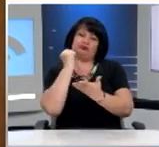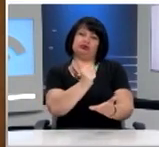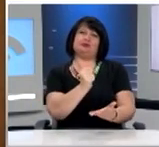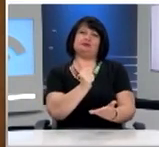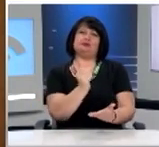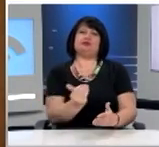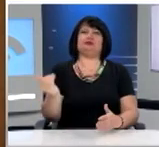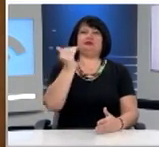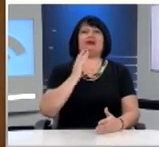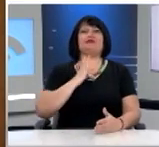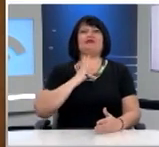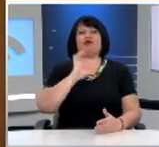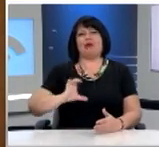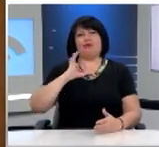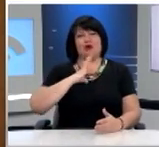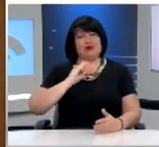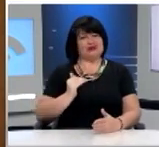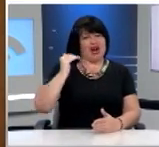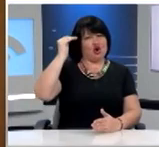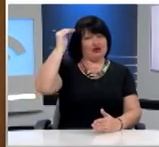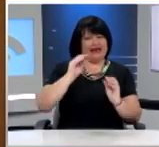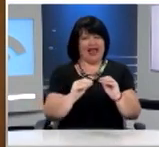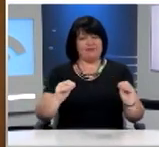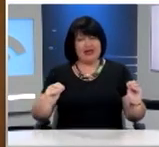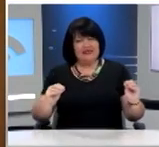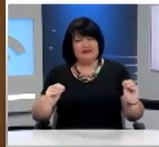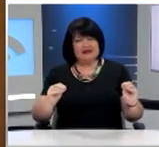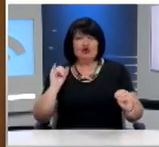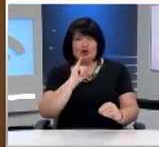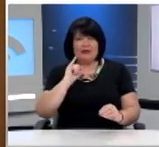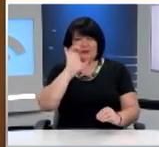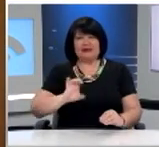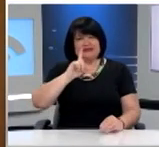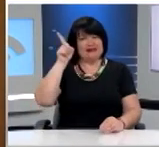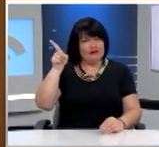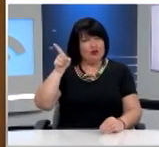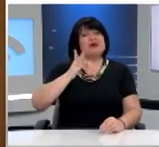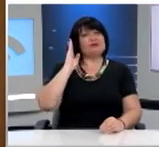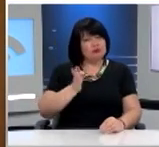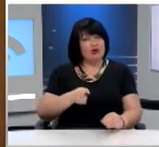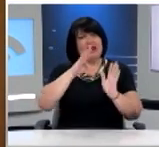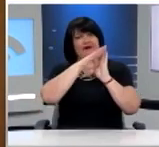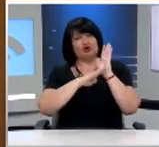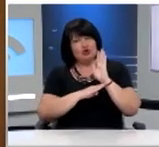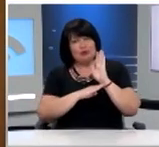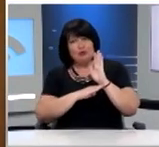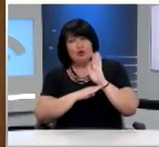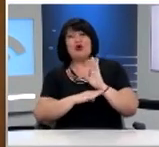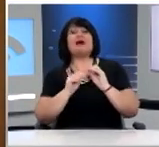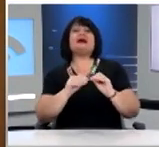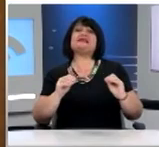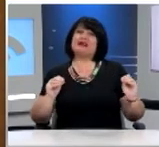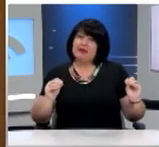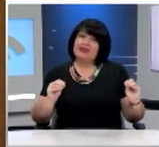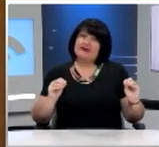εκπαίδευσης για τους Ευρωπαίους πολίτες και υπογραμμίζοντας την ιδρυτική του δέσμευση ESF projects include but are not limited to education systems,